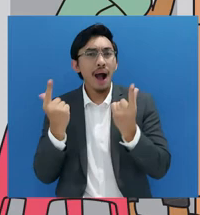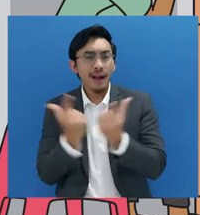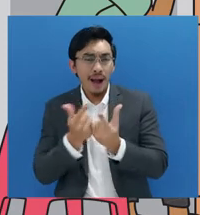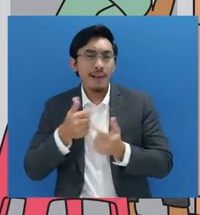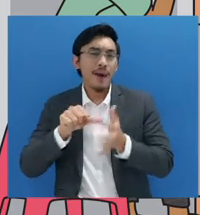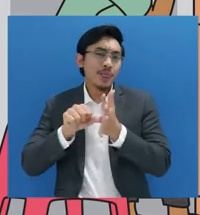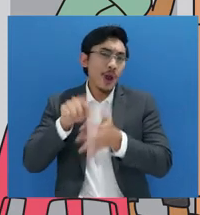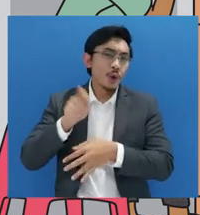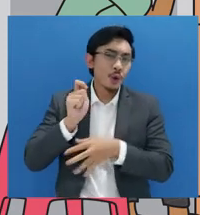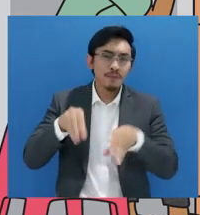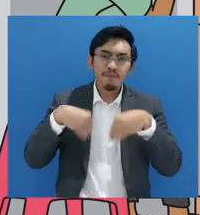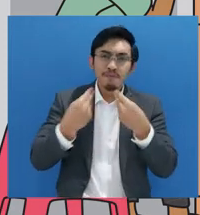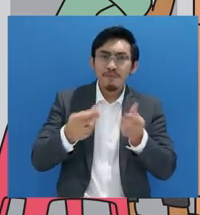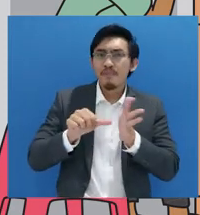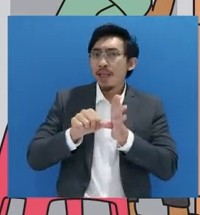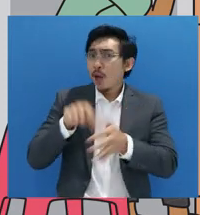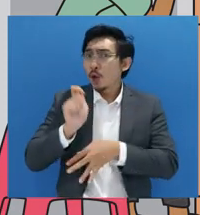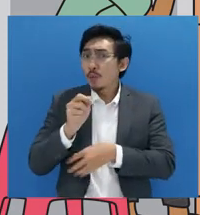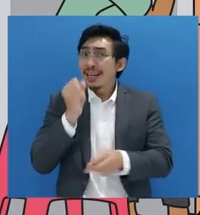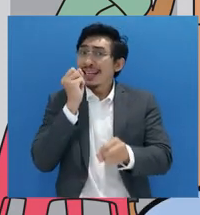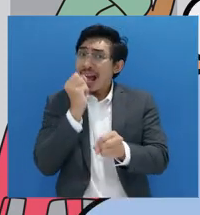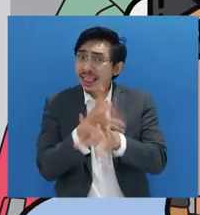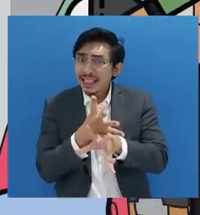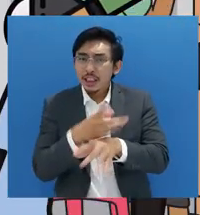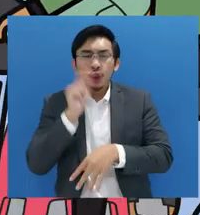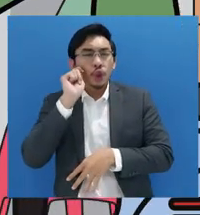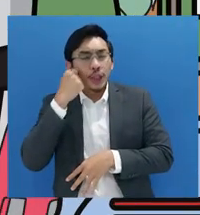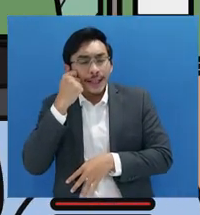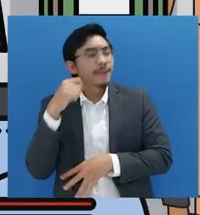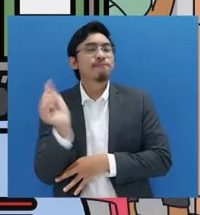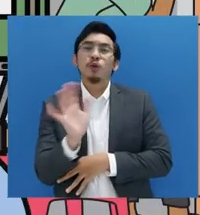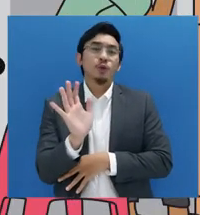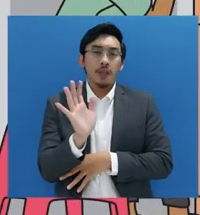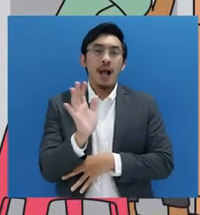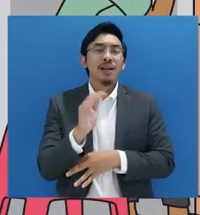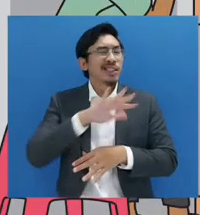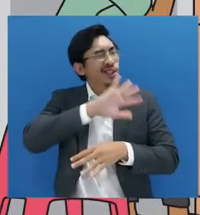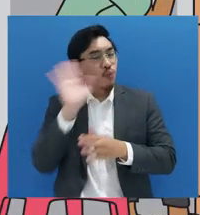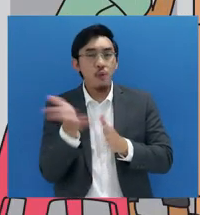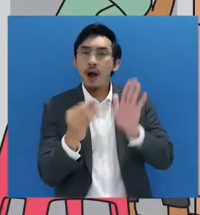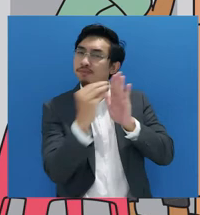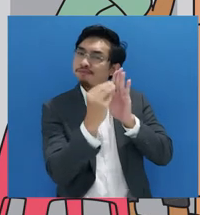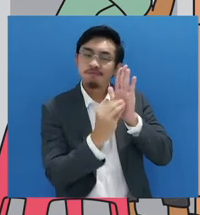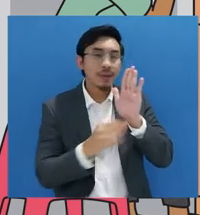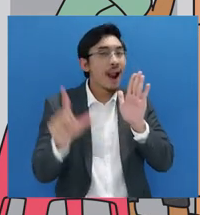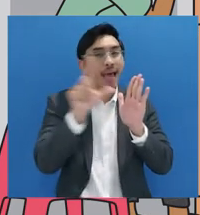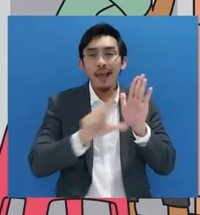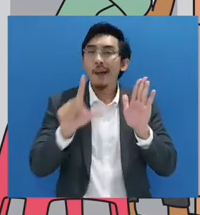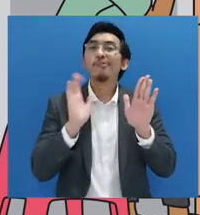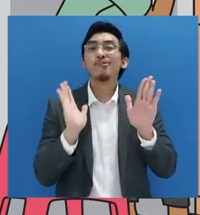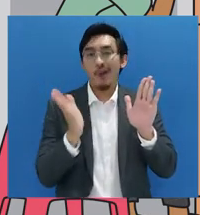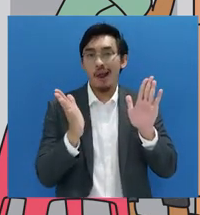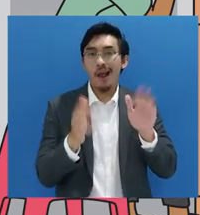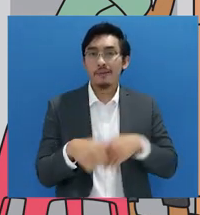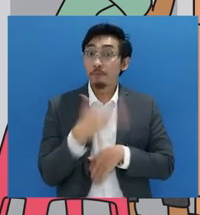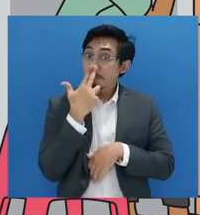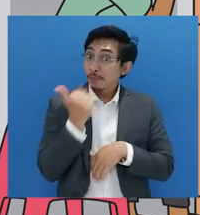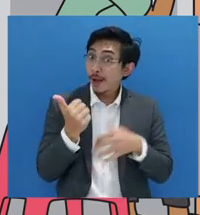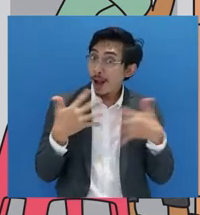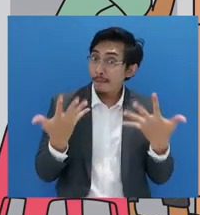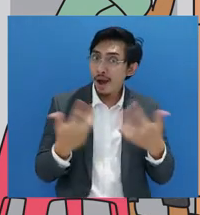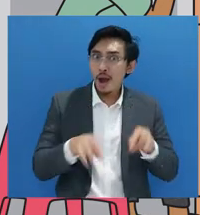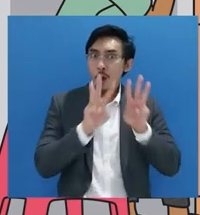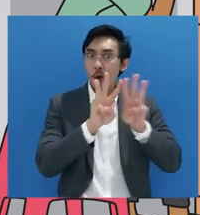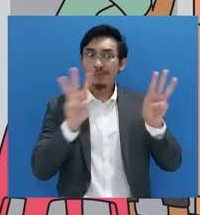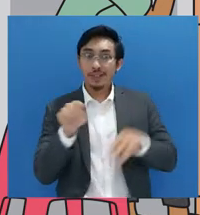Pokoknya, semua sudah tersedia di sini. Nah, lebih kerennya lagi, lawhub.id juga sudah mengakomodasi aksesibilitas